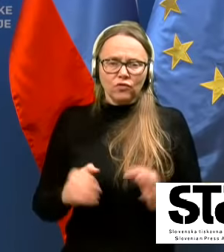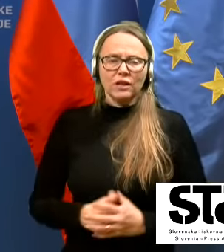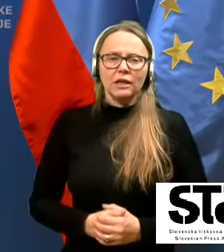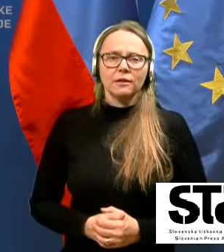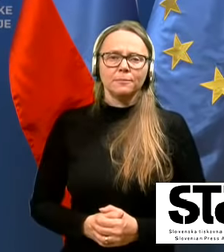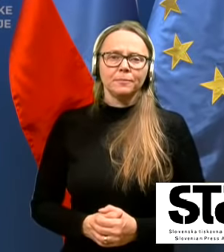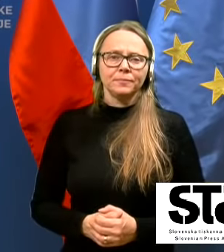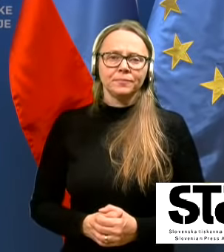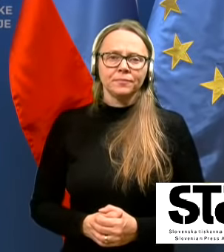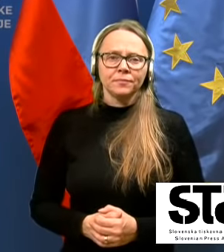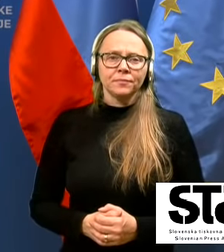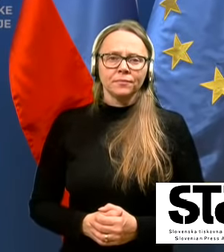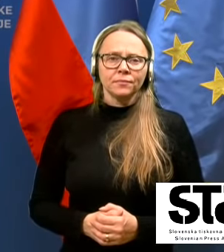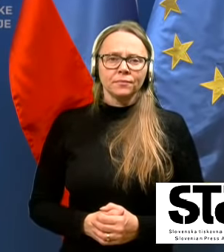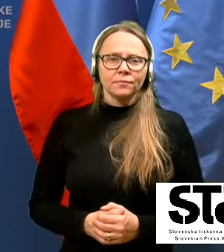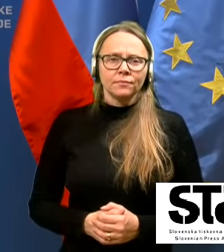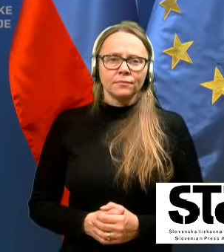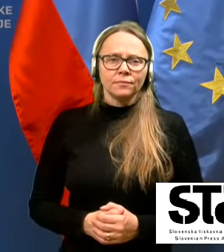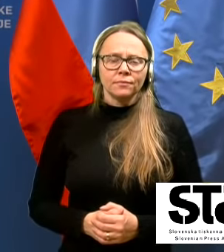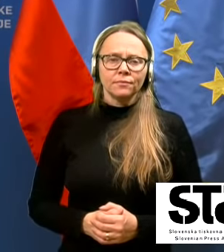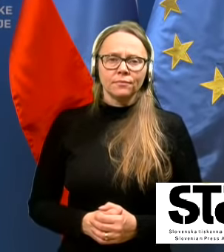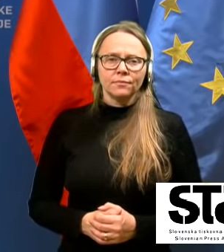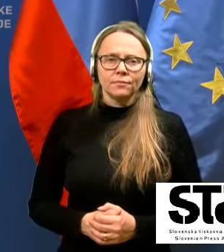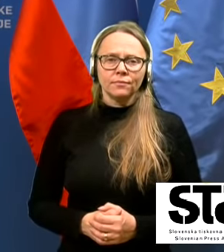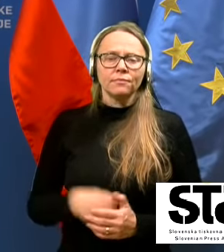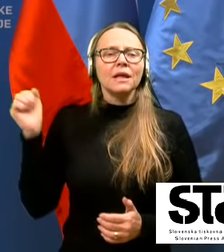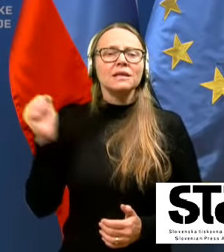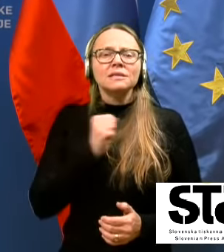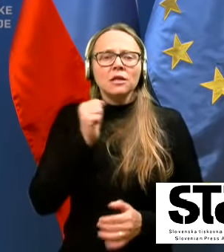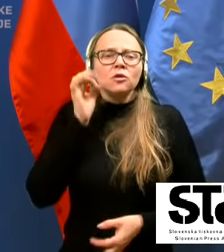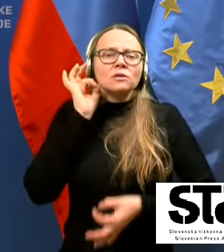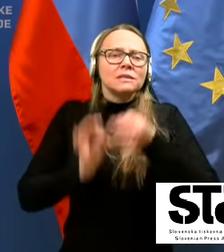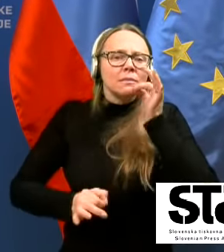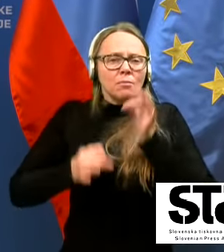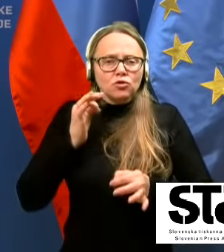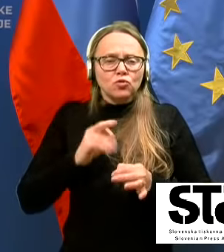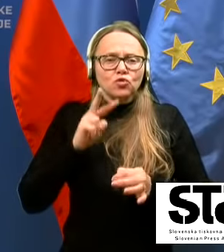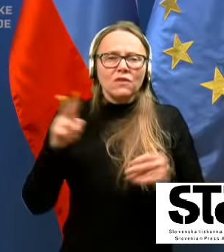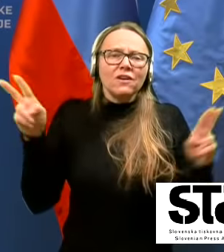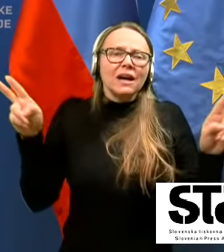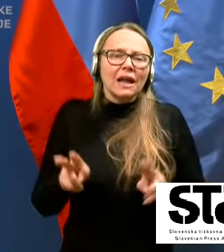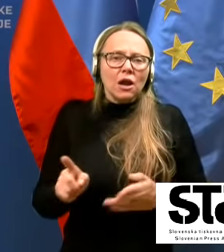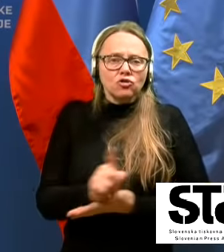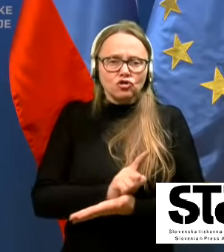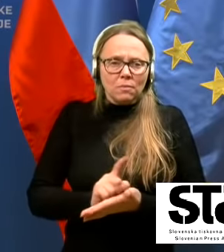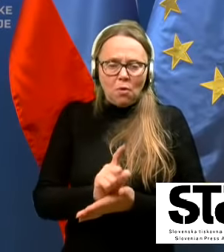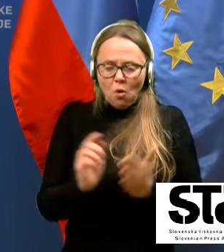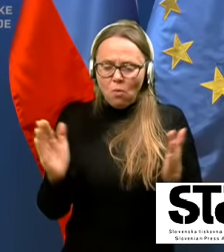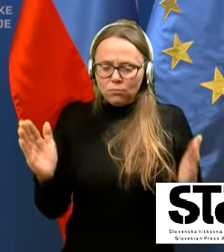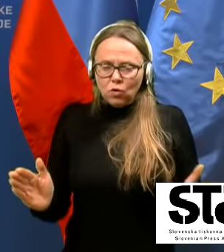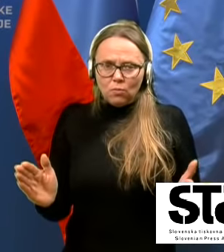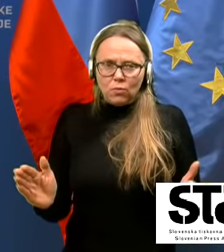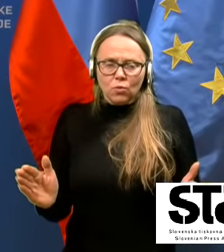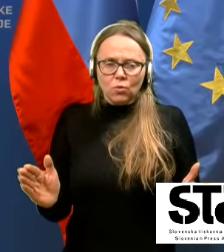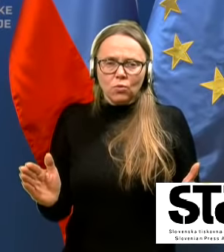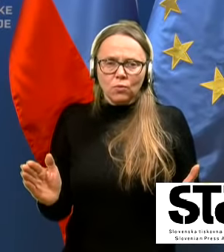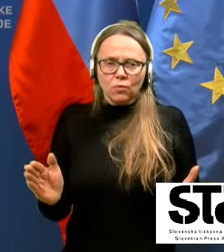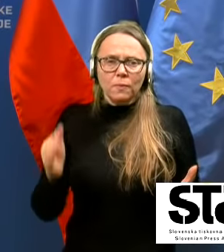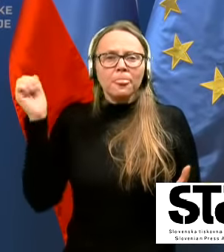in zato se poskuša sveda v nekem krajšem obdobju pa zato z